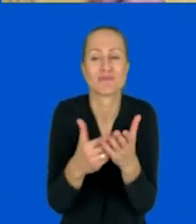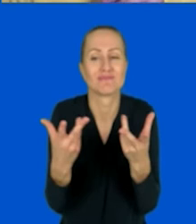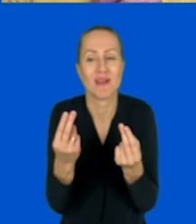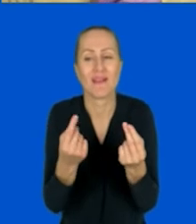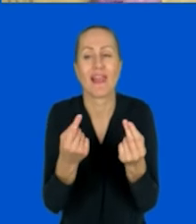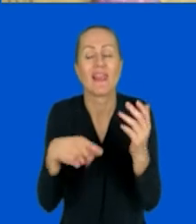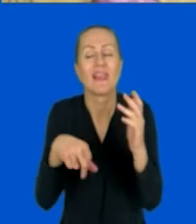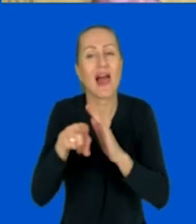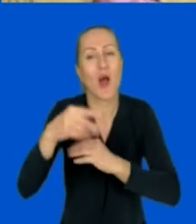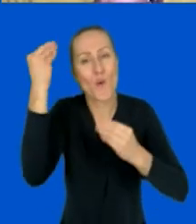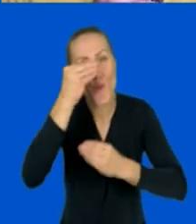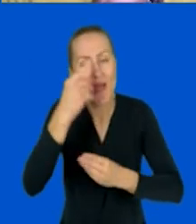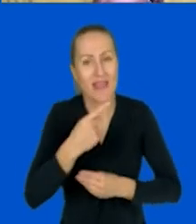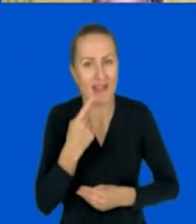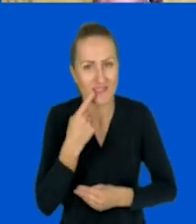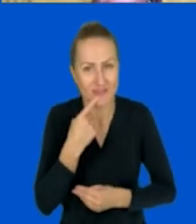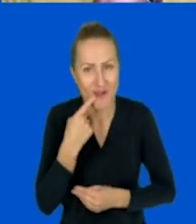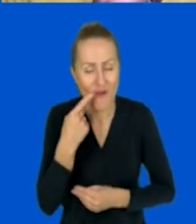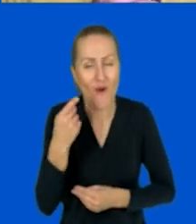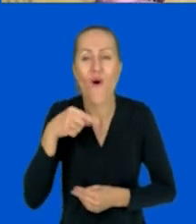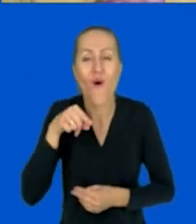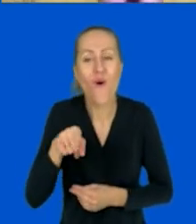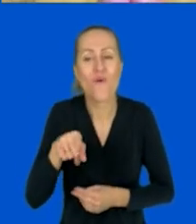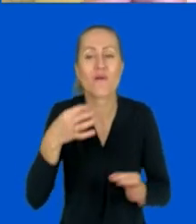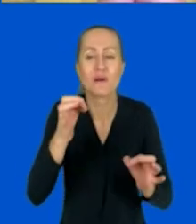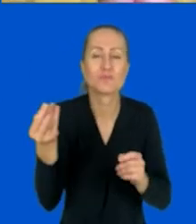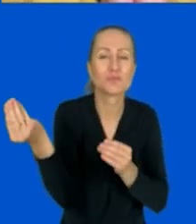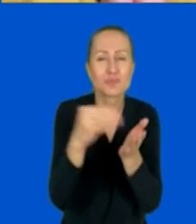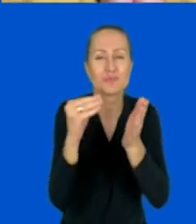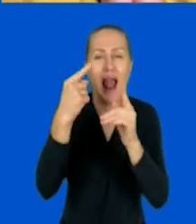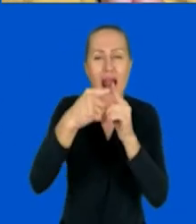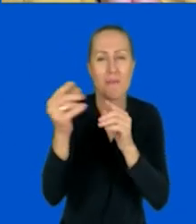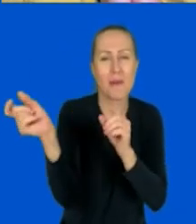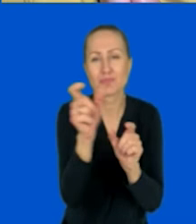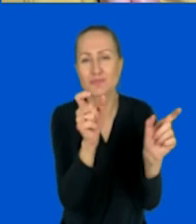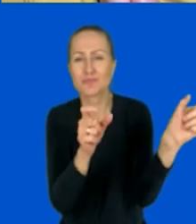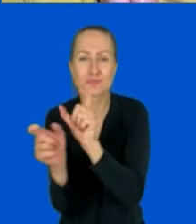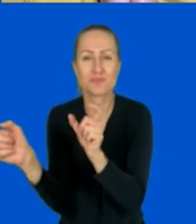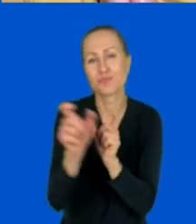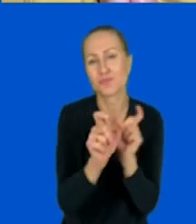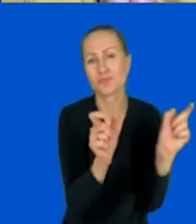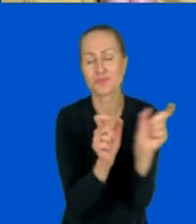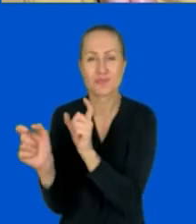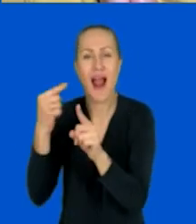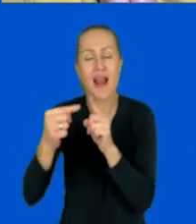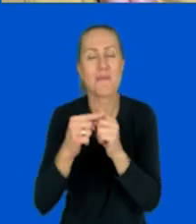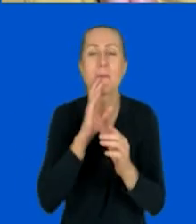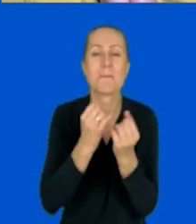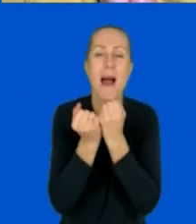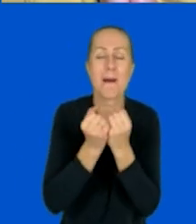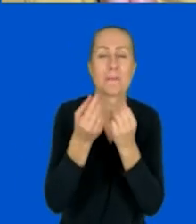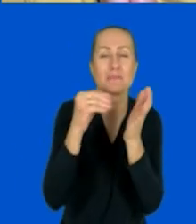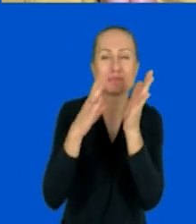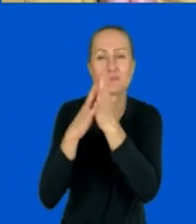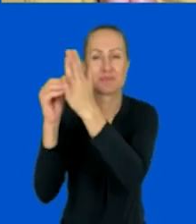stosowane do uczenia się języków. To są po prostu fiszki, fiszki online, które wymyślił, które